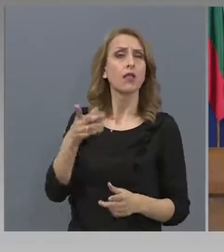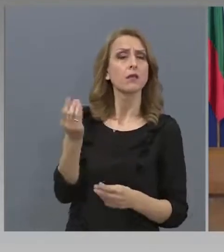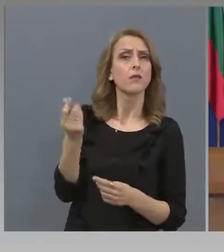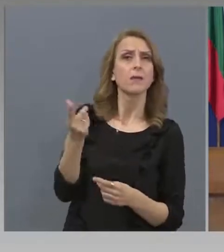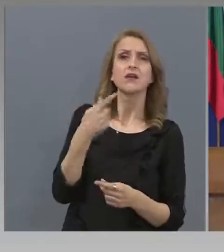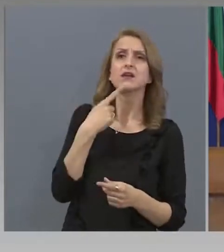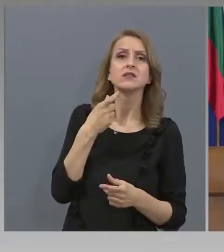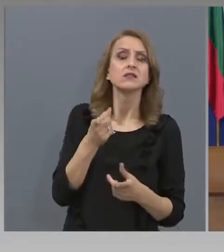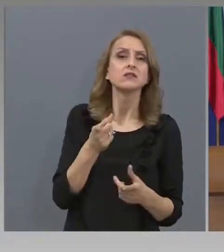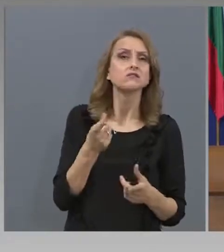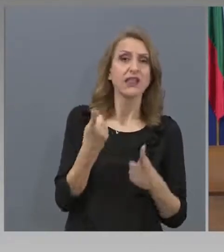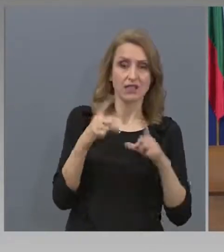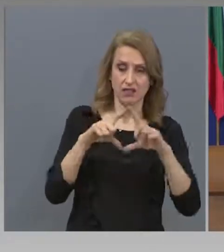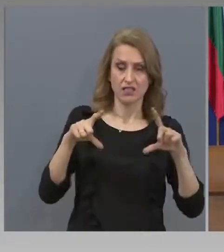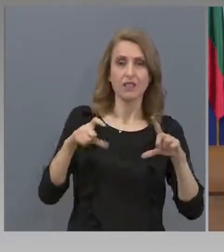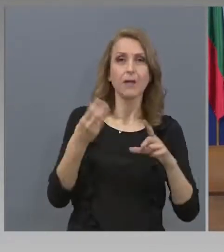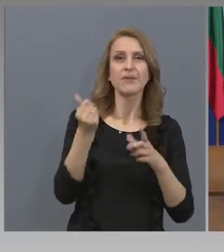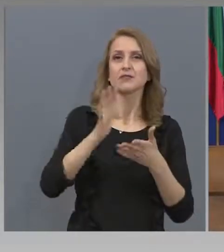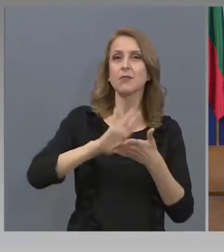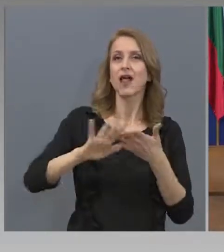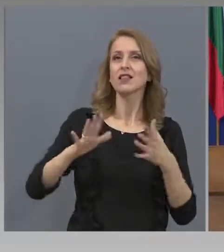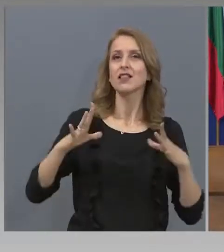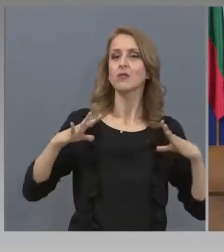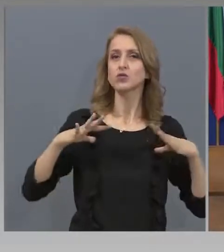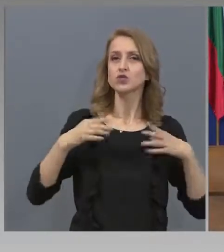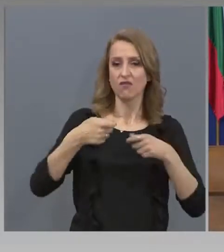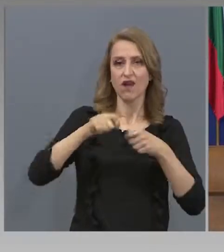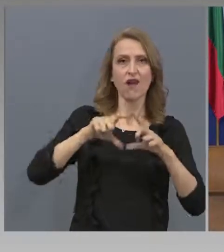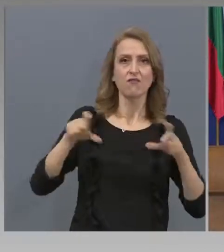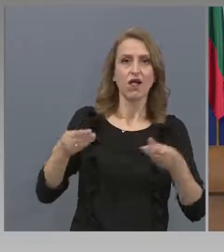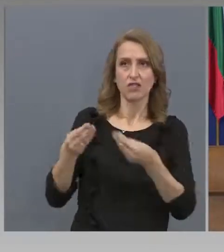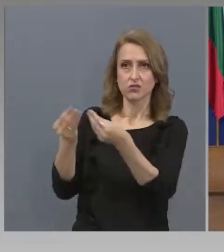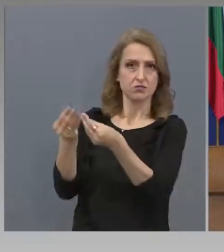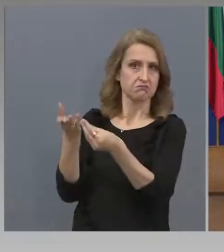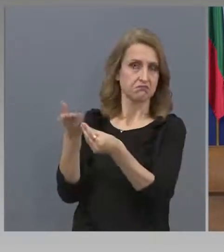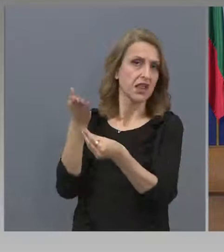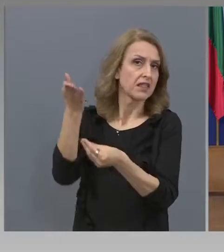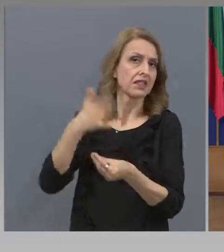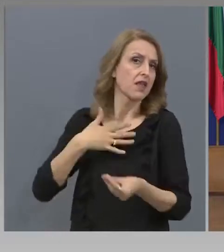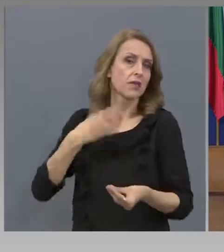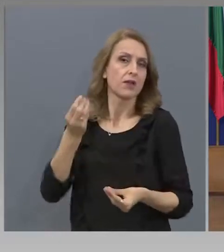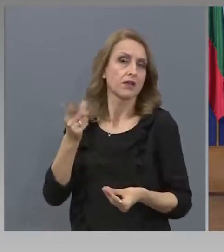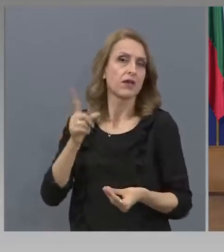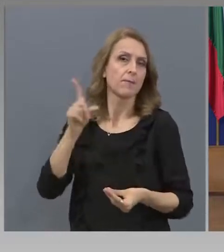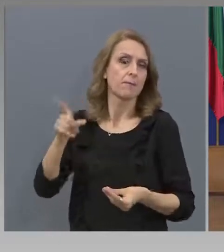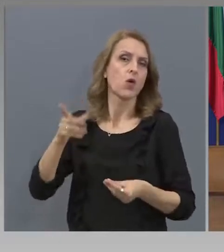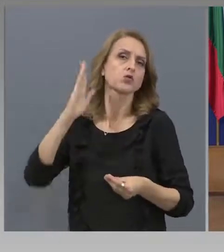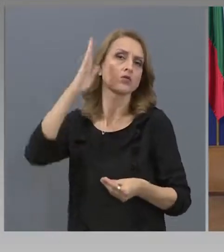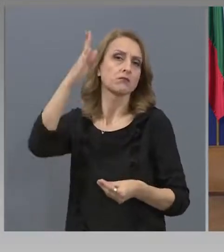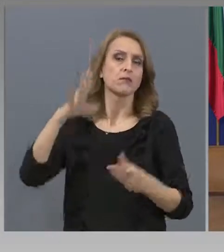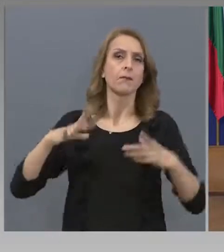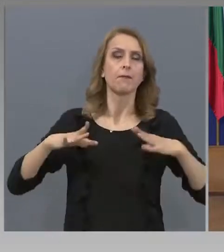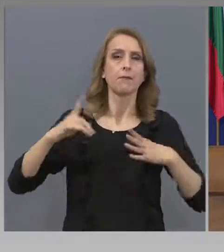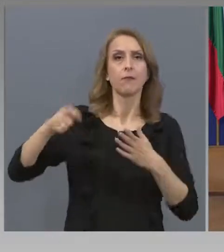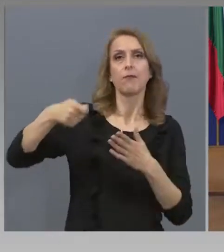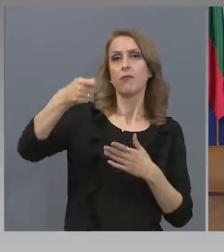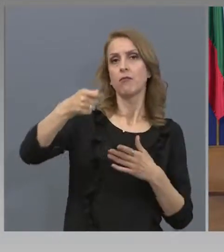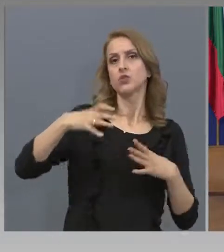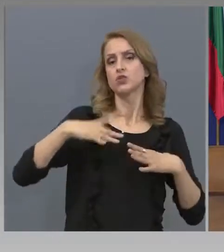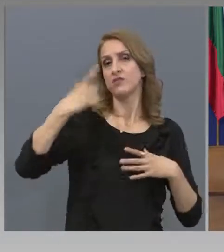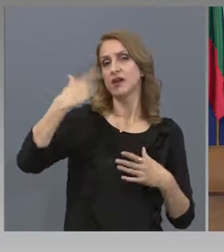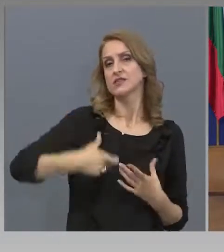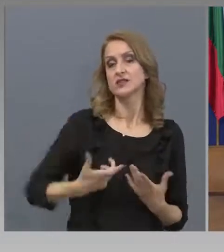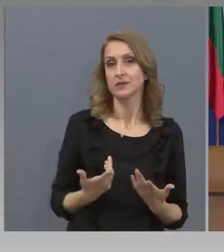един ваучер за безплатна почивка не има полза. Те могат да се позволят почивка сами. При всички случаи